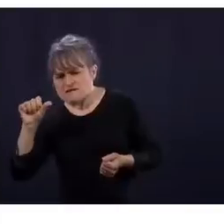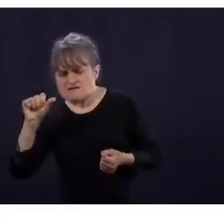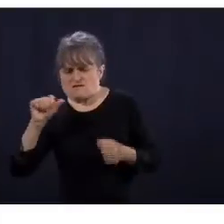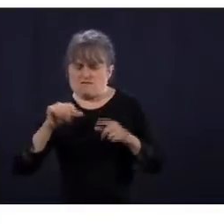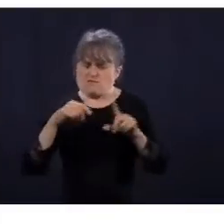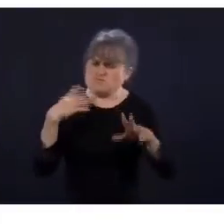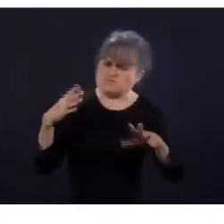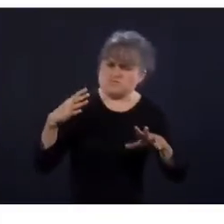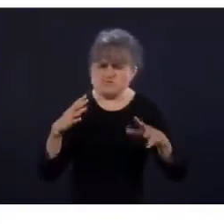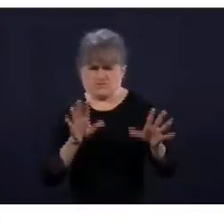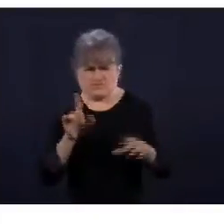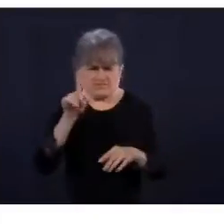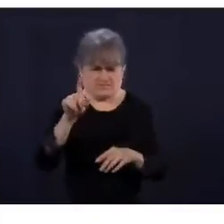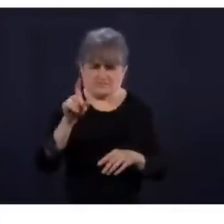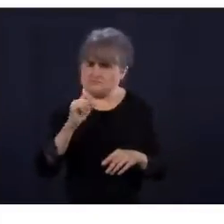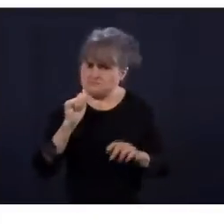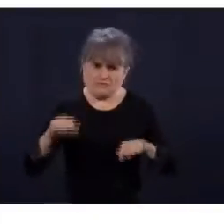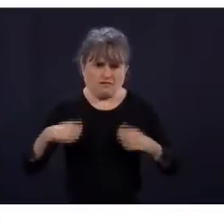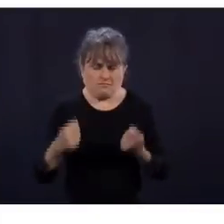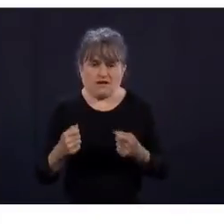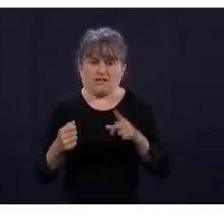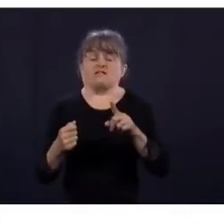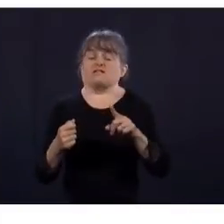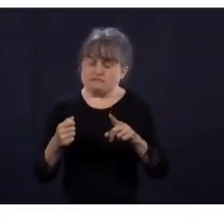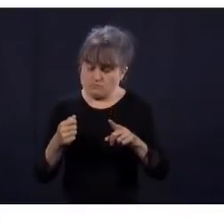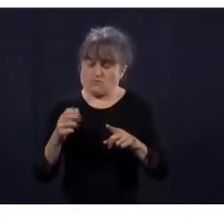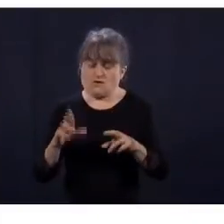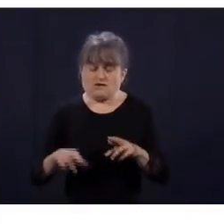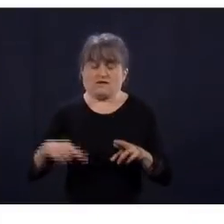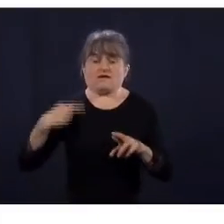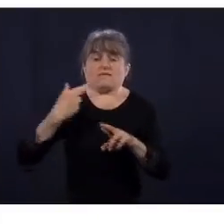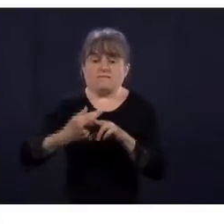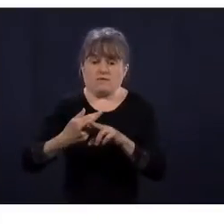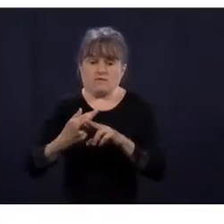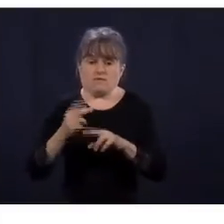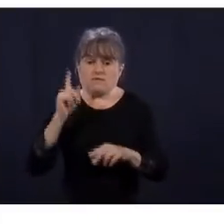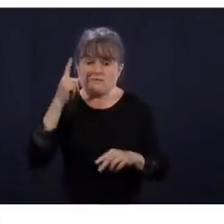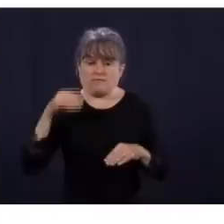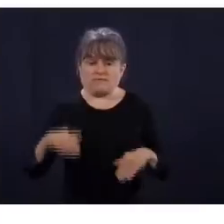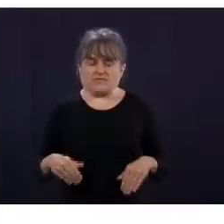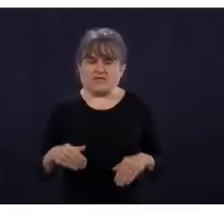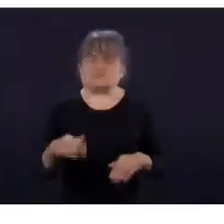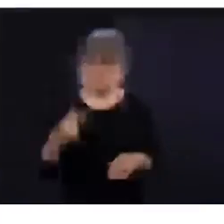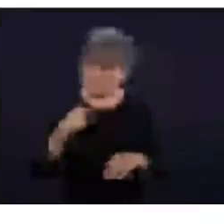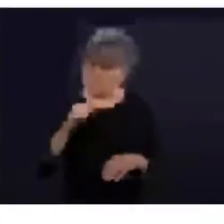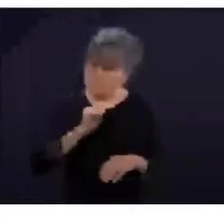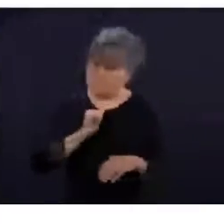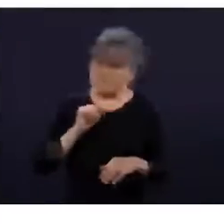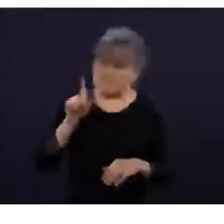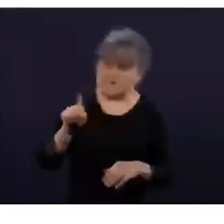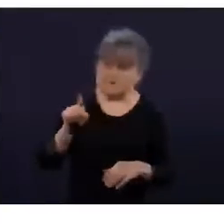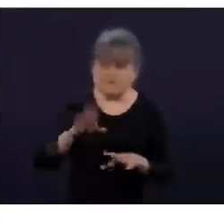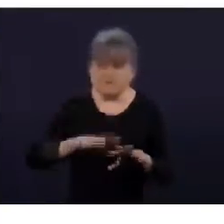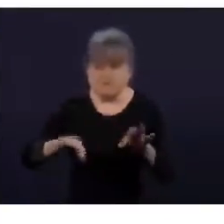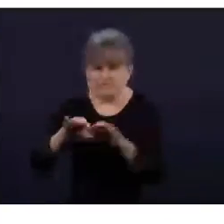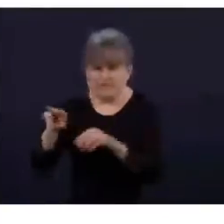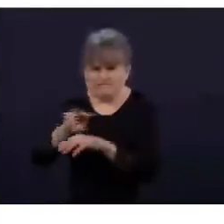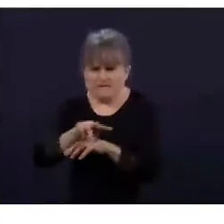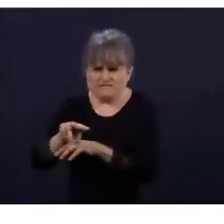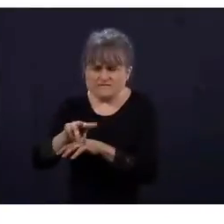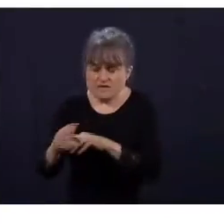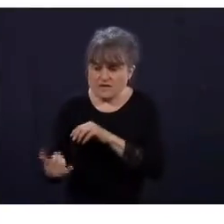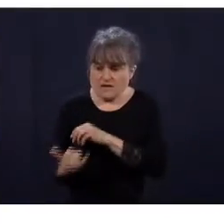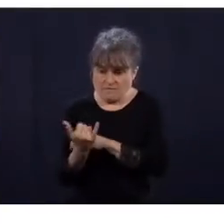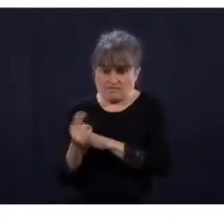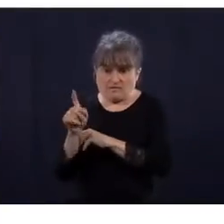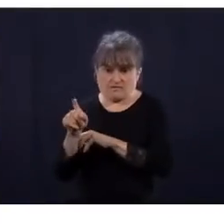Donc, on ne s'est pas méfié de qui était le propriétaire. Est-ce que c'était un ancien de la mafia? Est-ce qu'on est en train de regarder pour